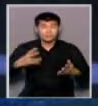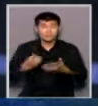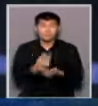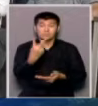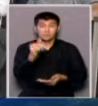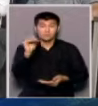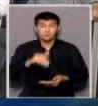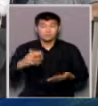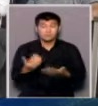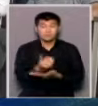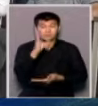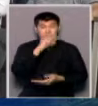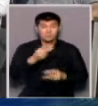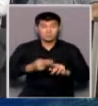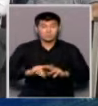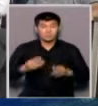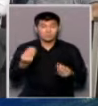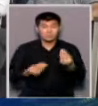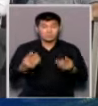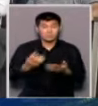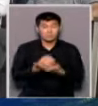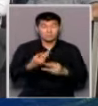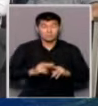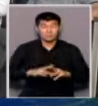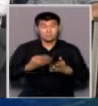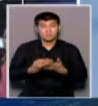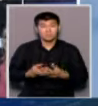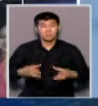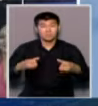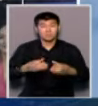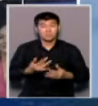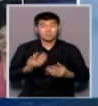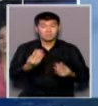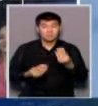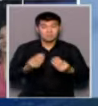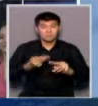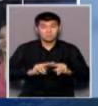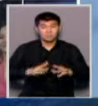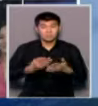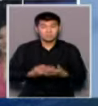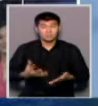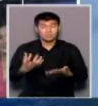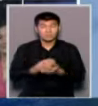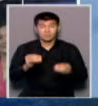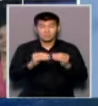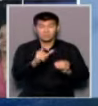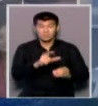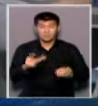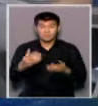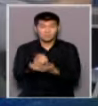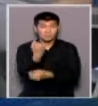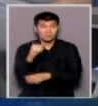мүмкінген ол жалайда. Кезекті 30 ойында тікелей ферде кездей соқсандар генераторы арқылы 10 жынғын пазанықталды.